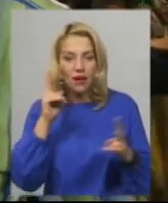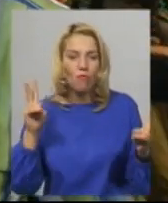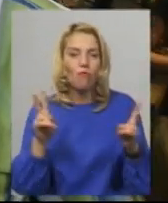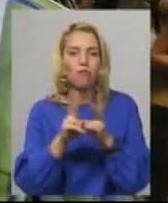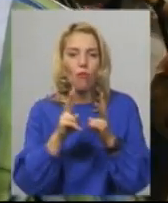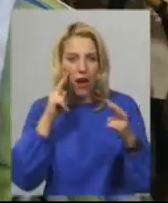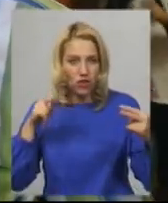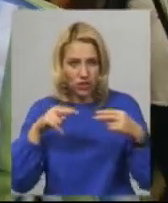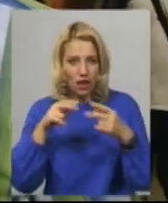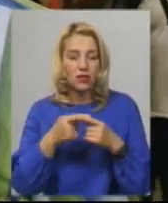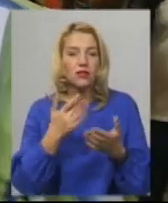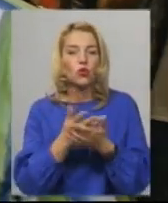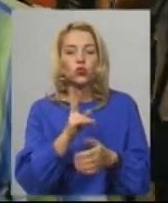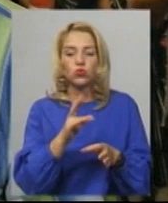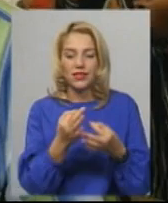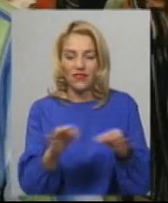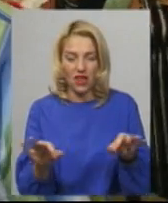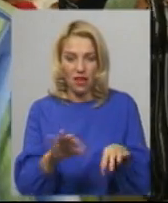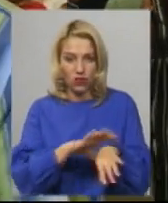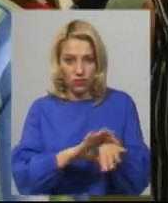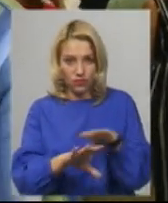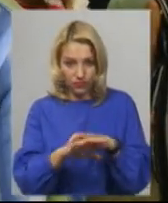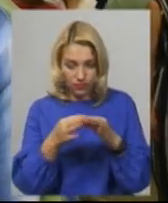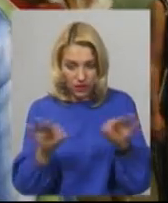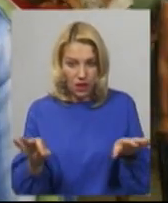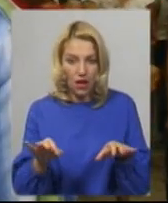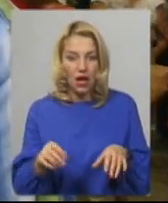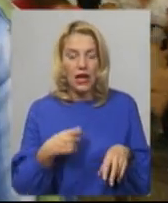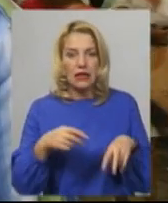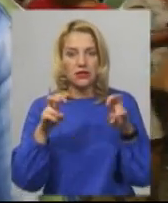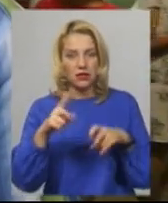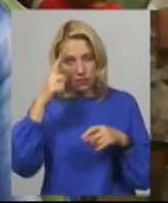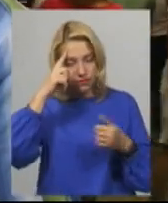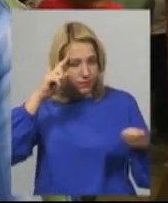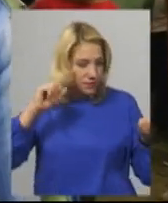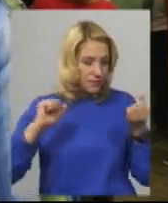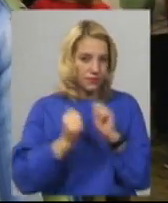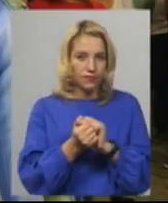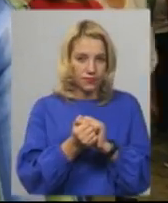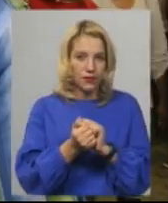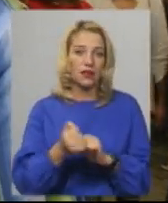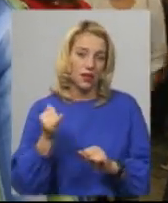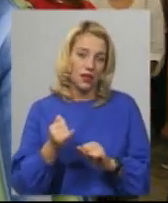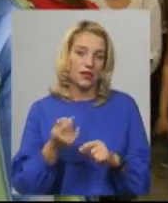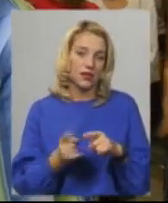хто звільнявся, то він ці вірші вивчав на пам'ять. На пам'ять. І